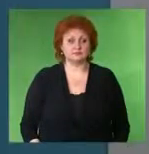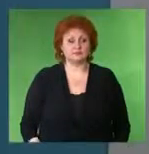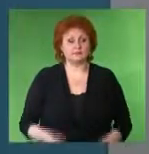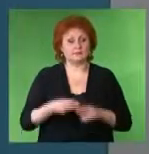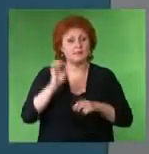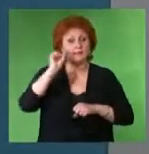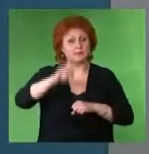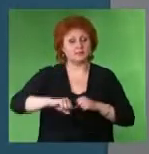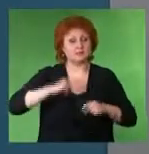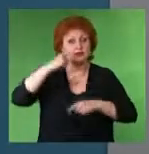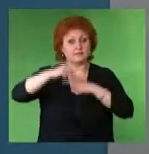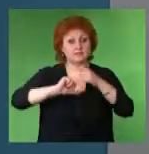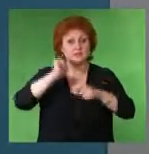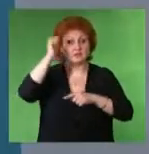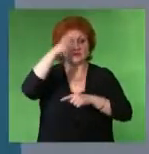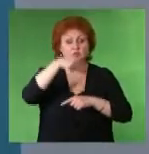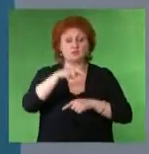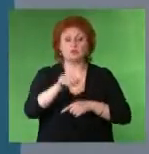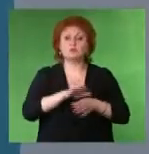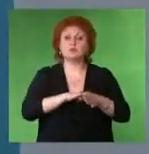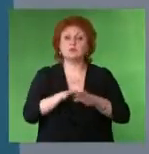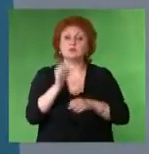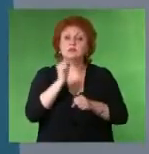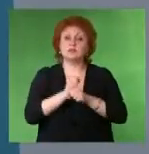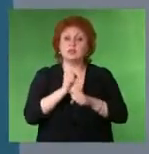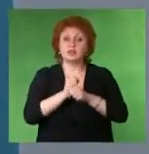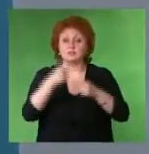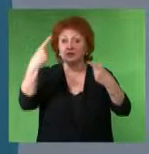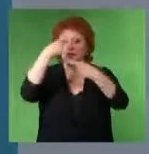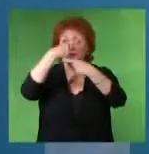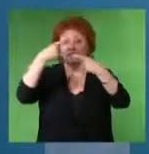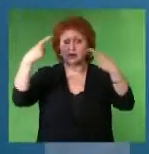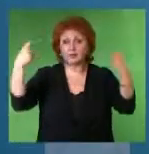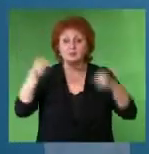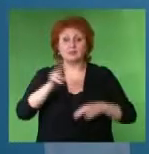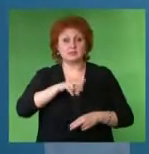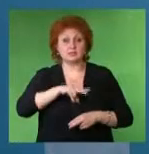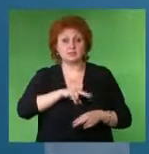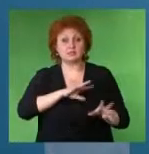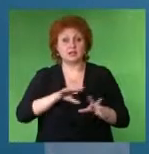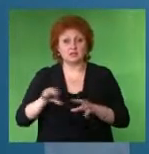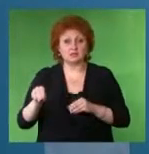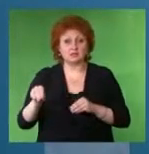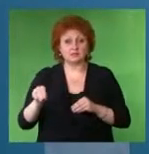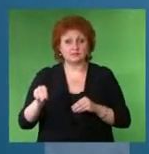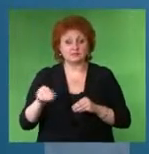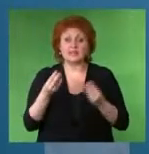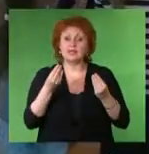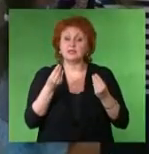Рисунки победителей в следующем году будут использованы для разработки баннеров, флайеров и значков акции